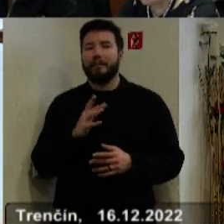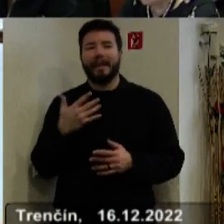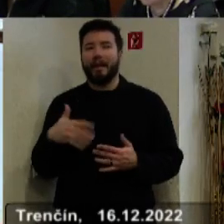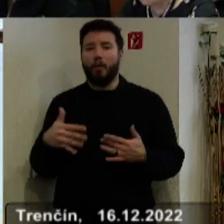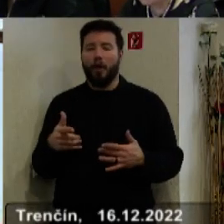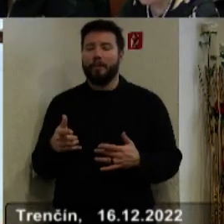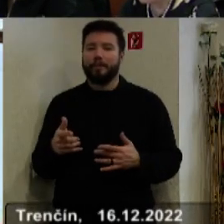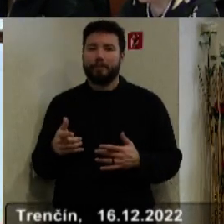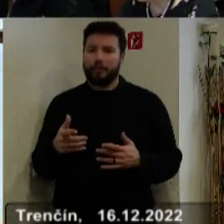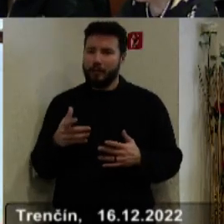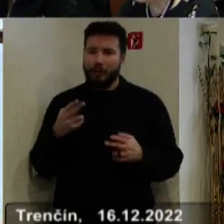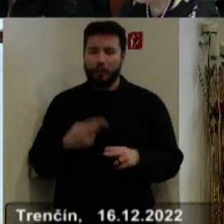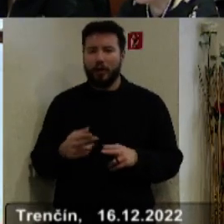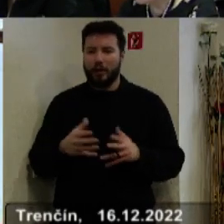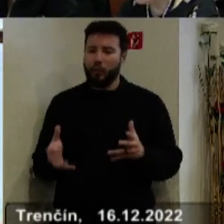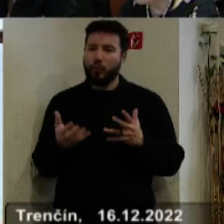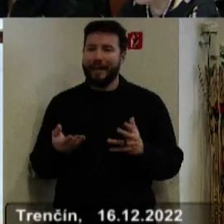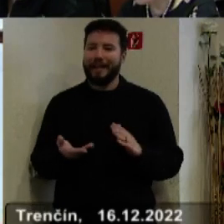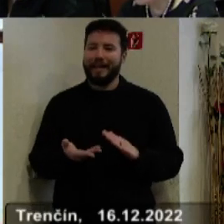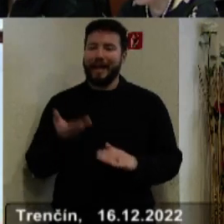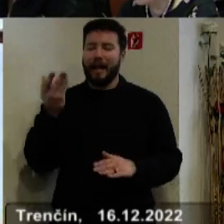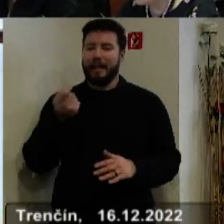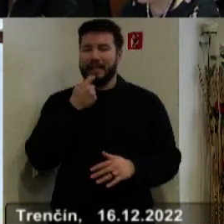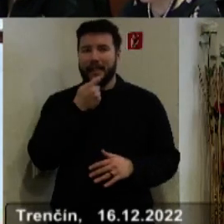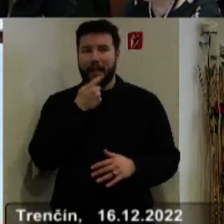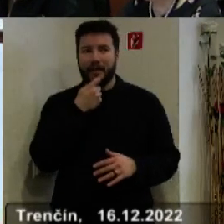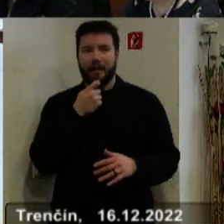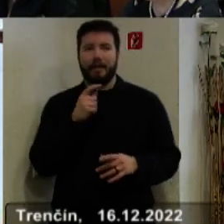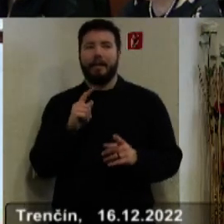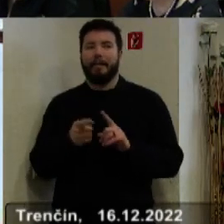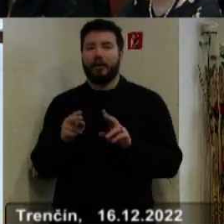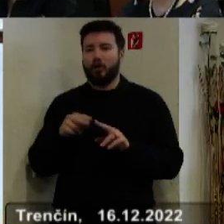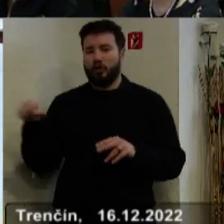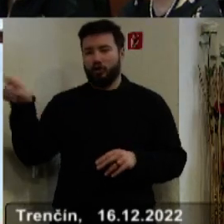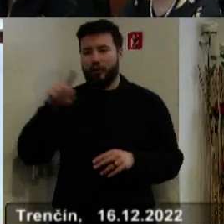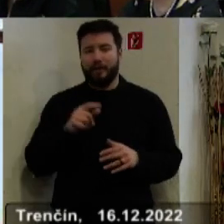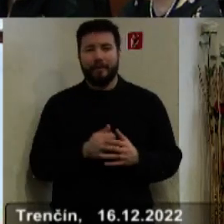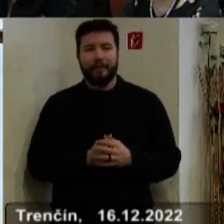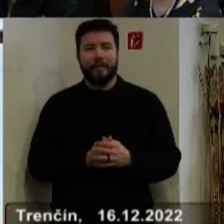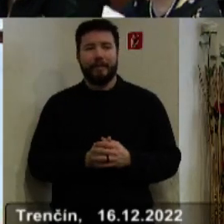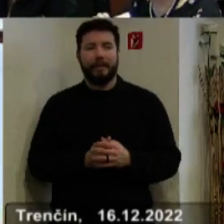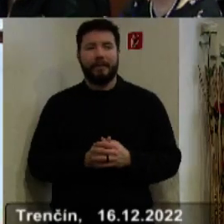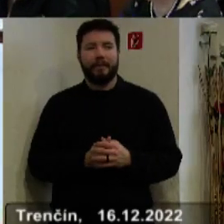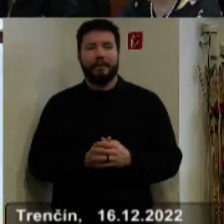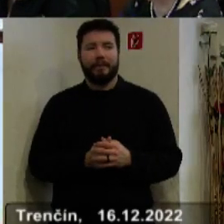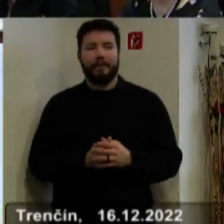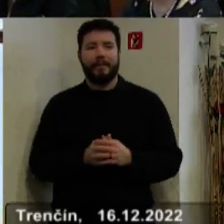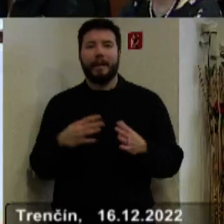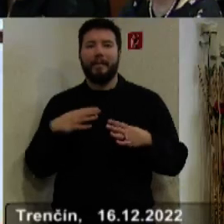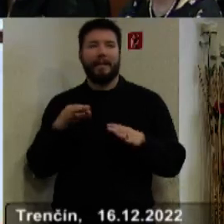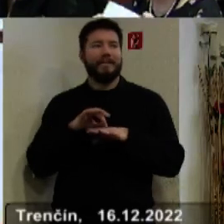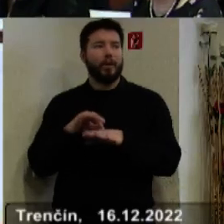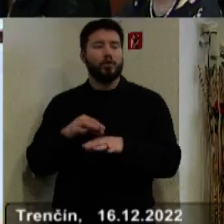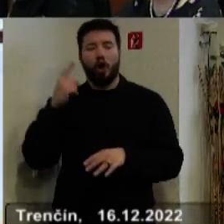až drastickému nárastu alebo dopadu týchto cien na zákonných zástupcov. Pán vedúci